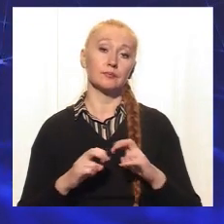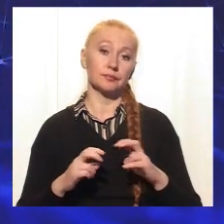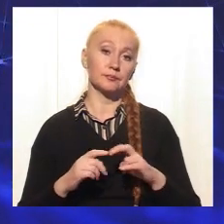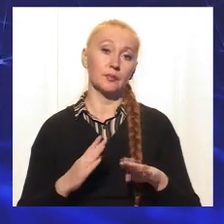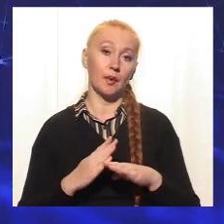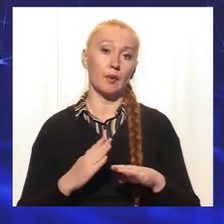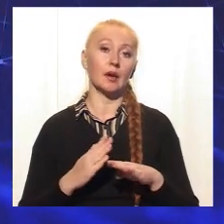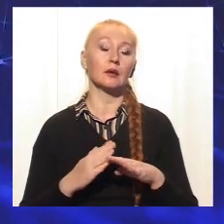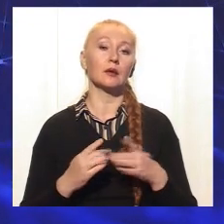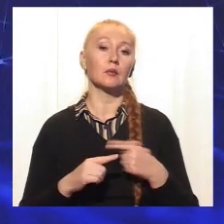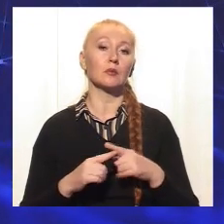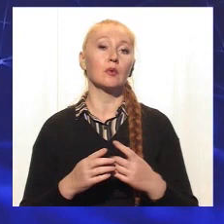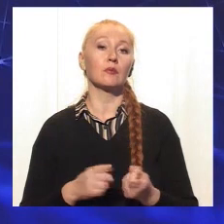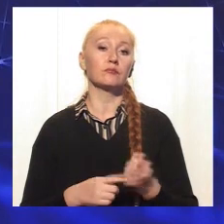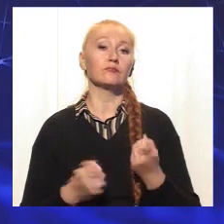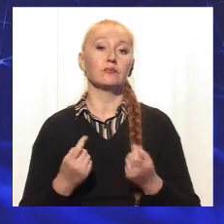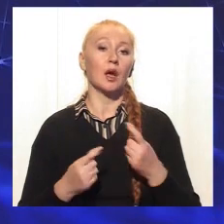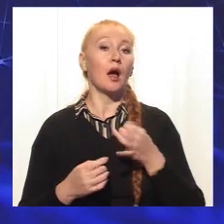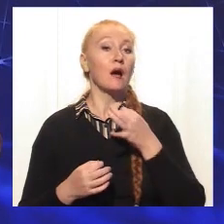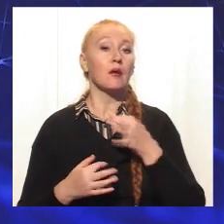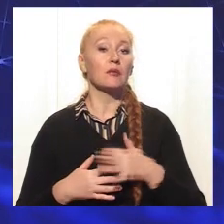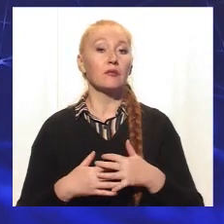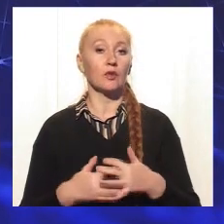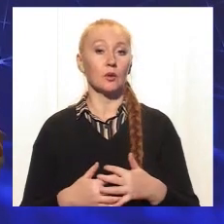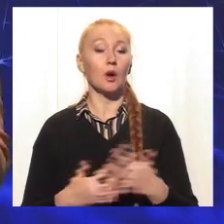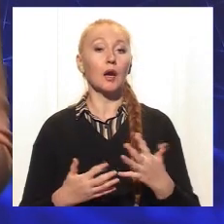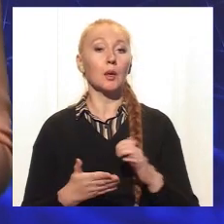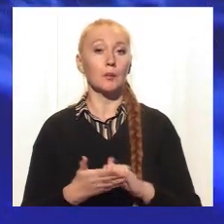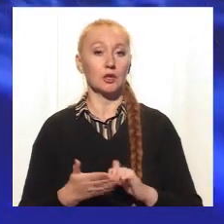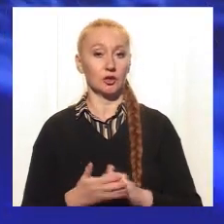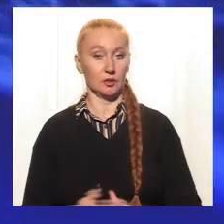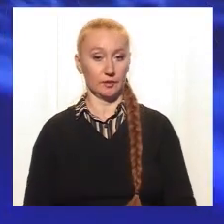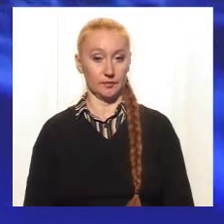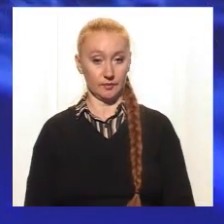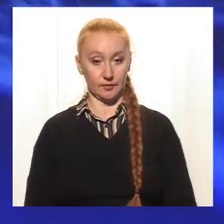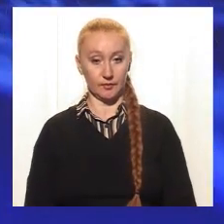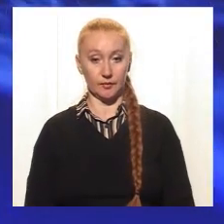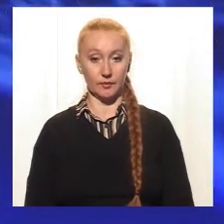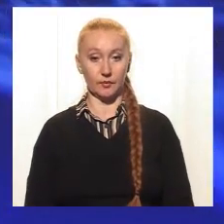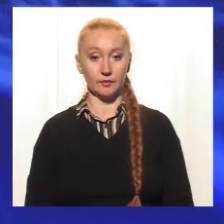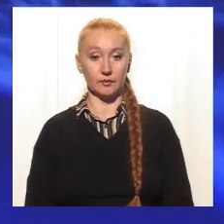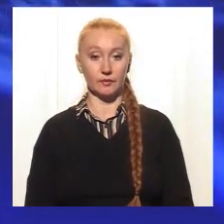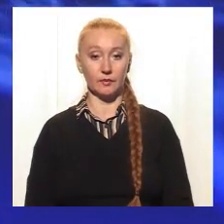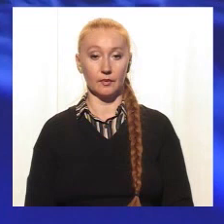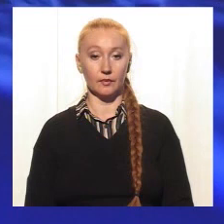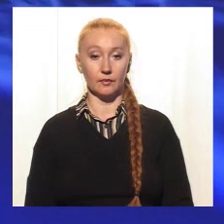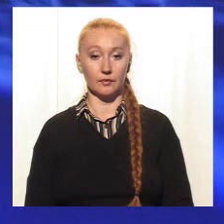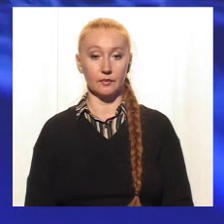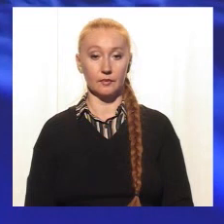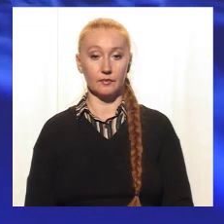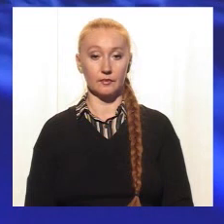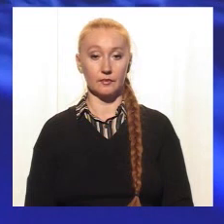чому виникають так звані ранні вагітності, які основні причини. Ну, прежде всього, я думаю, це происходит